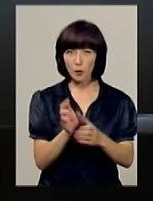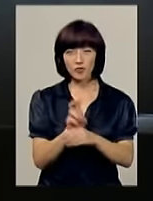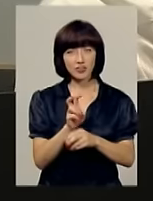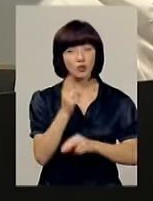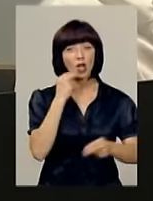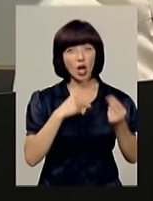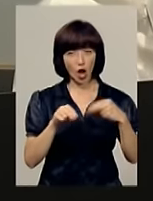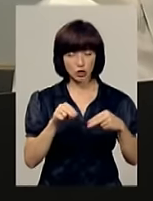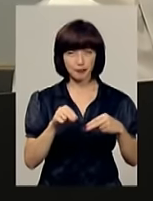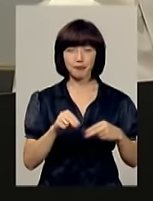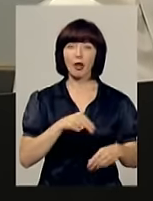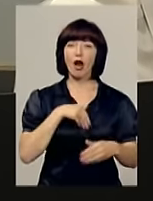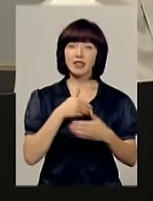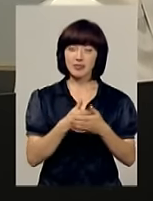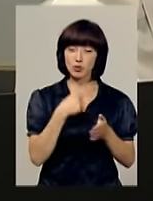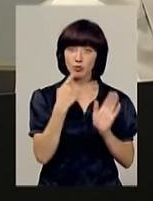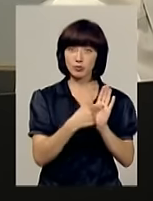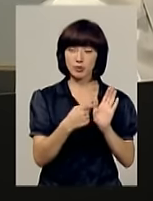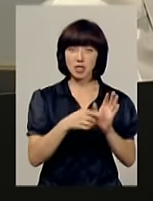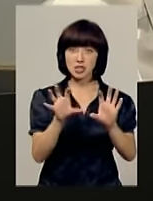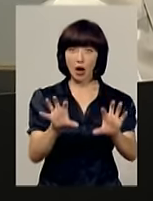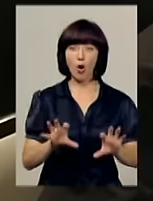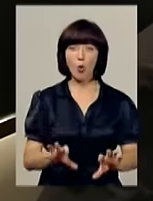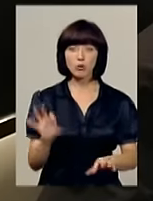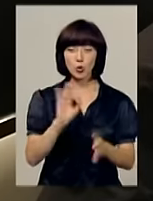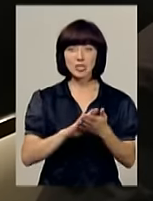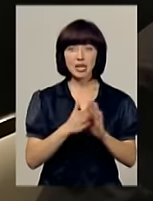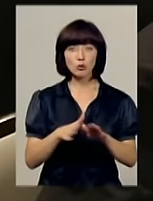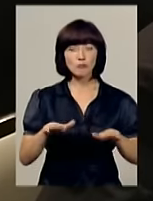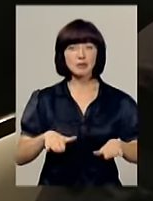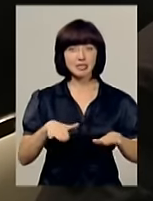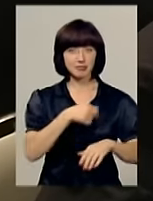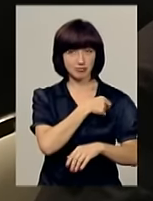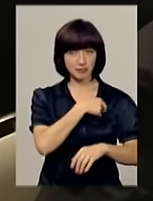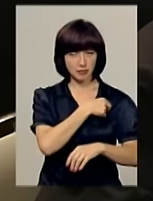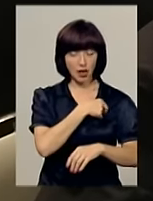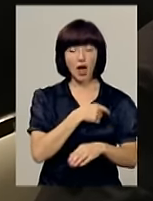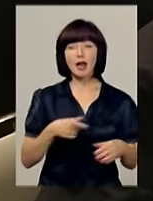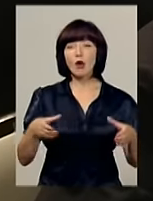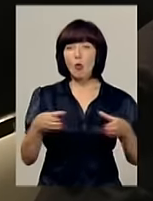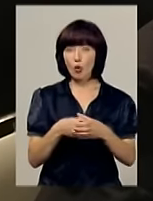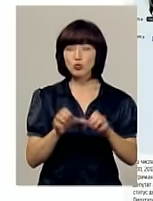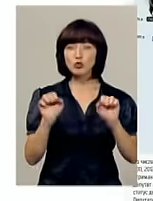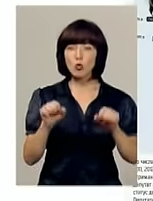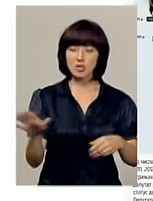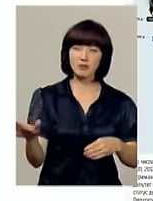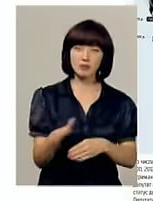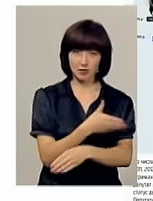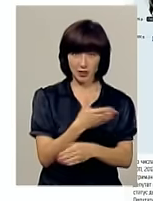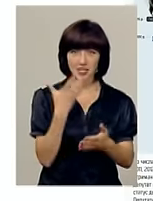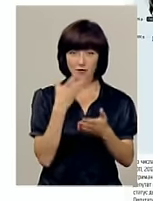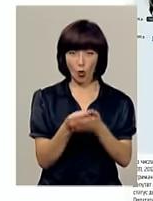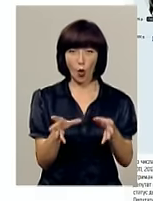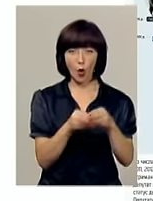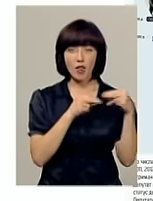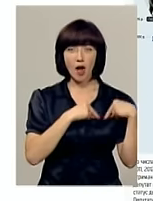Активісти керувалися законом України про статус депутатів місцевих рад. Відповідно до нього депутатський корпус може відкликати колегу, якщо